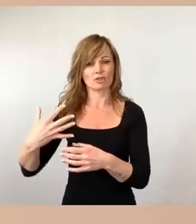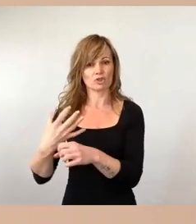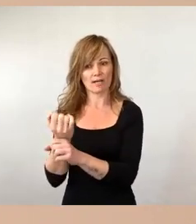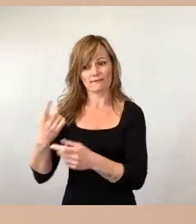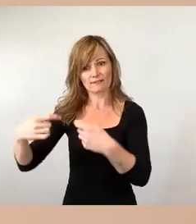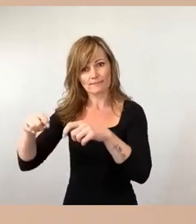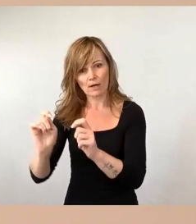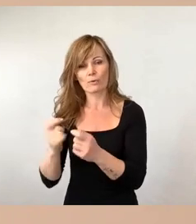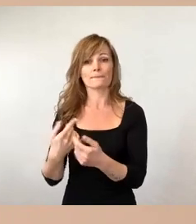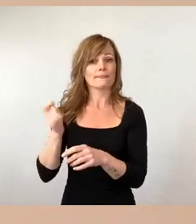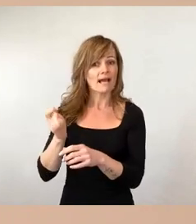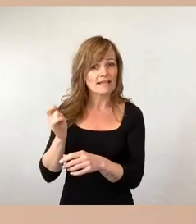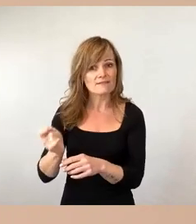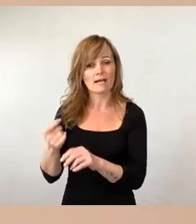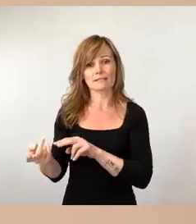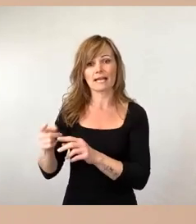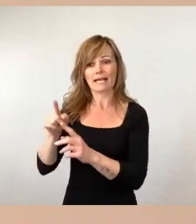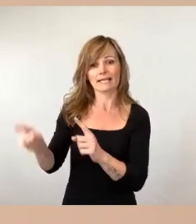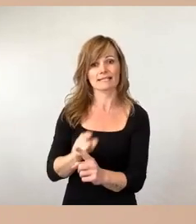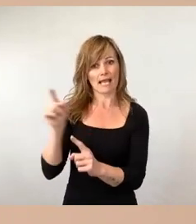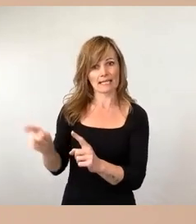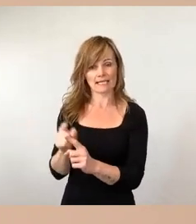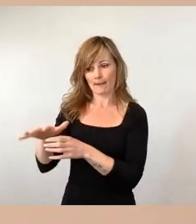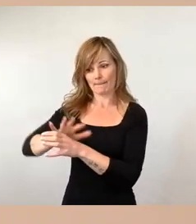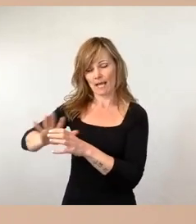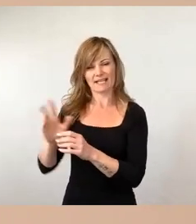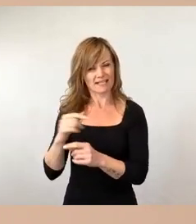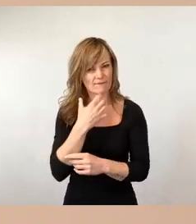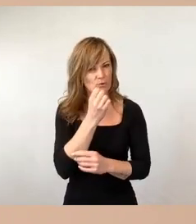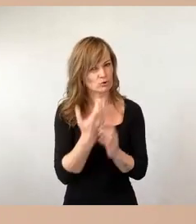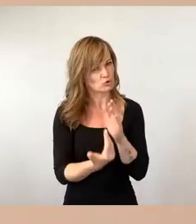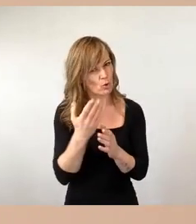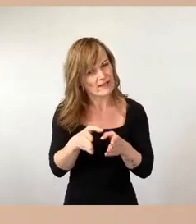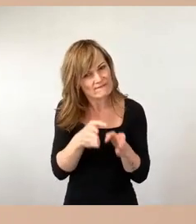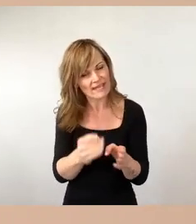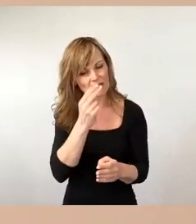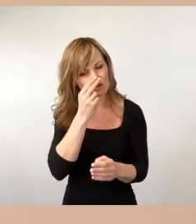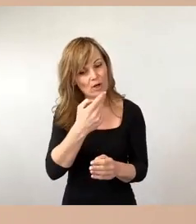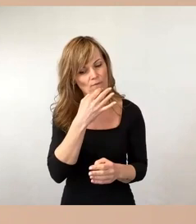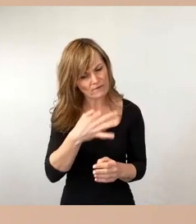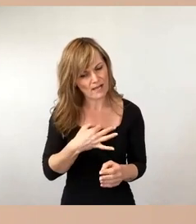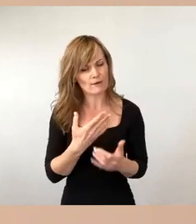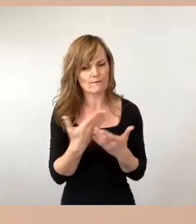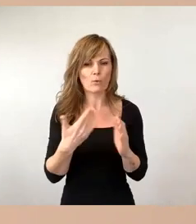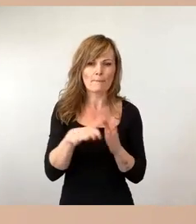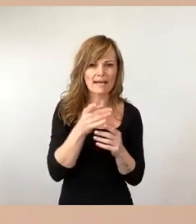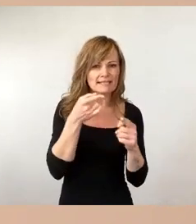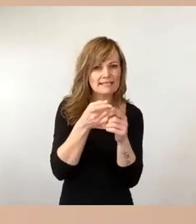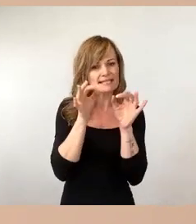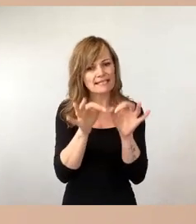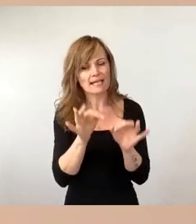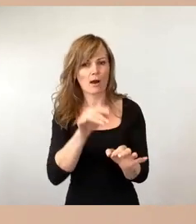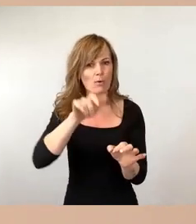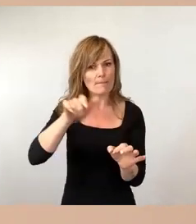jetzt schon tätig sind, auch neue Wege gehen, um uns zu fragen, wo können wir noch zielgenauer Menschen, die noch nicht im